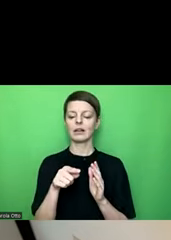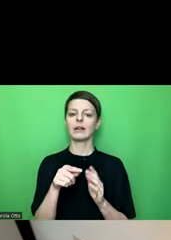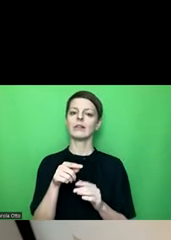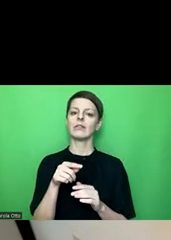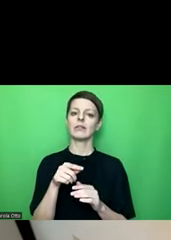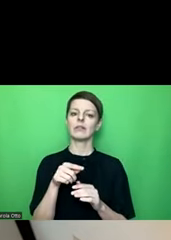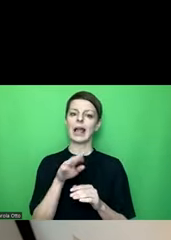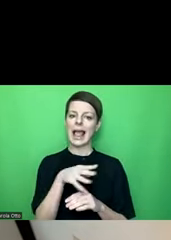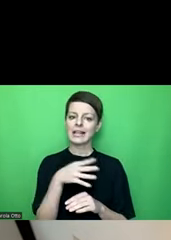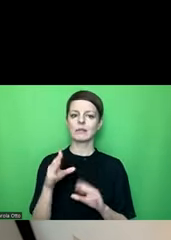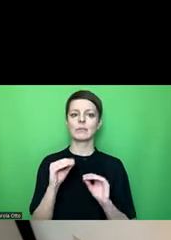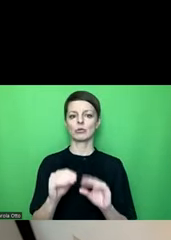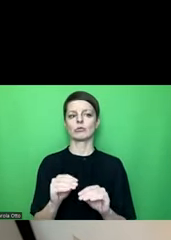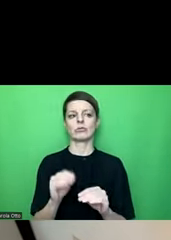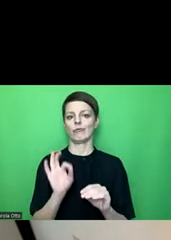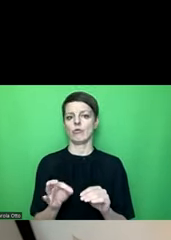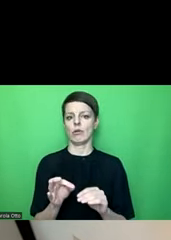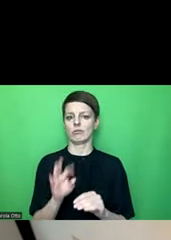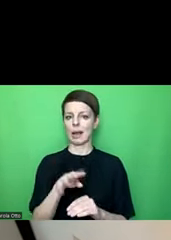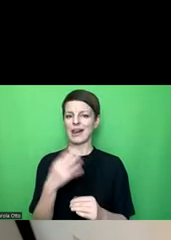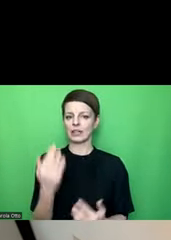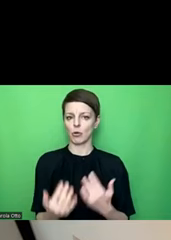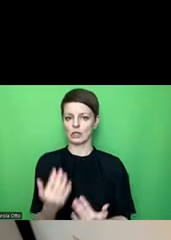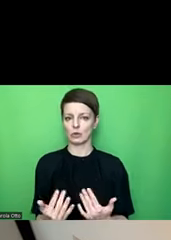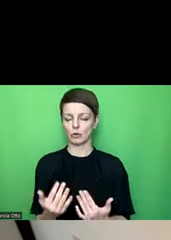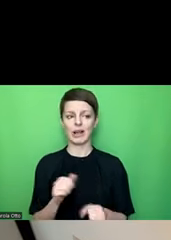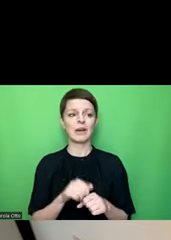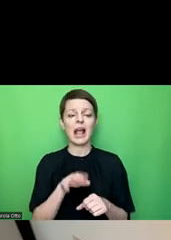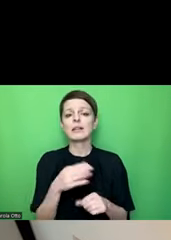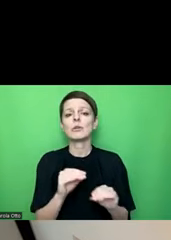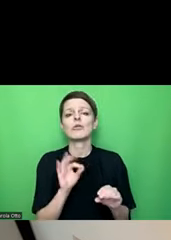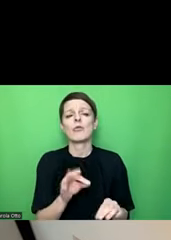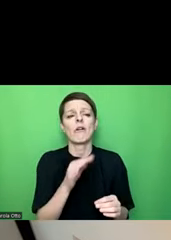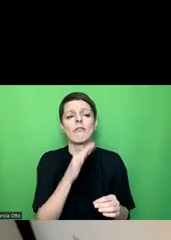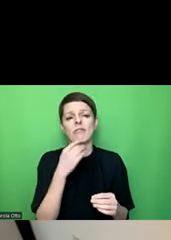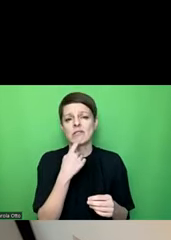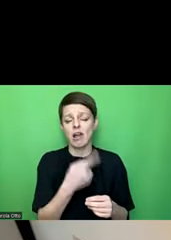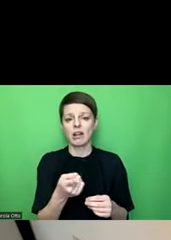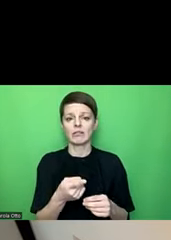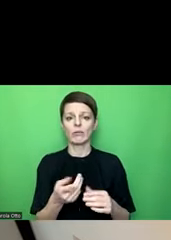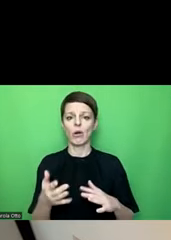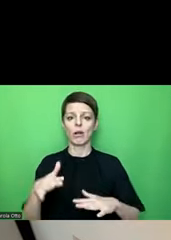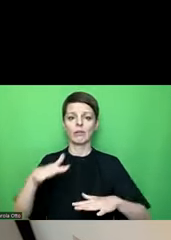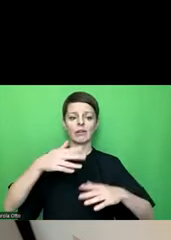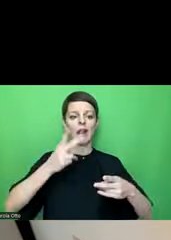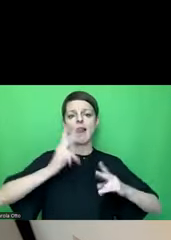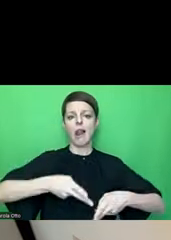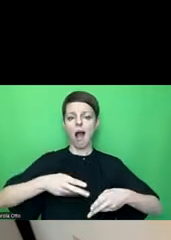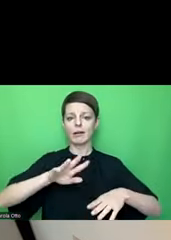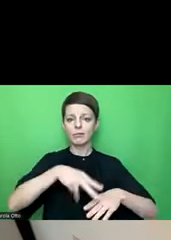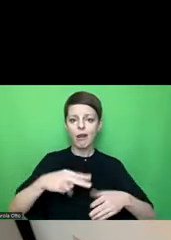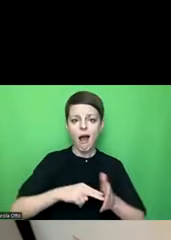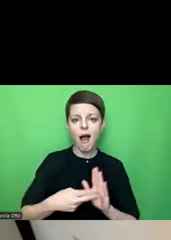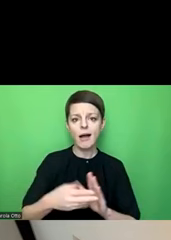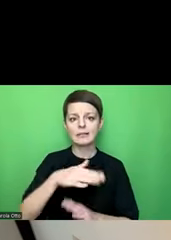eigentlich gedacht ist. Man kann ja Excel für alles Mögliche verwenden, Lagepläne oder irgendwelche